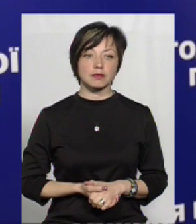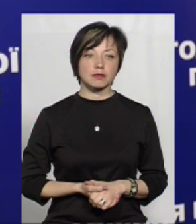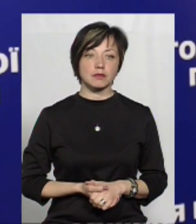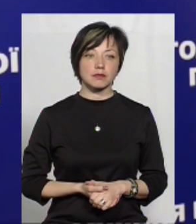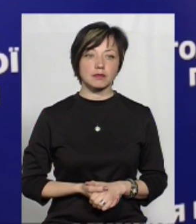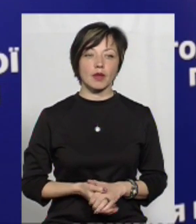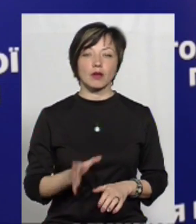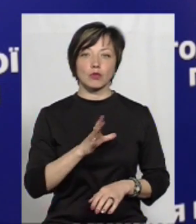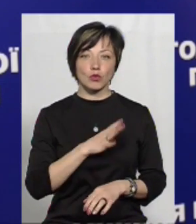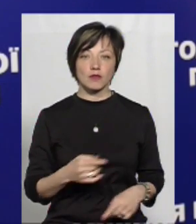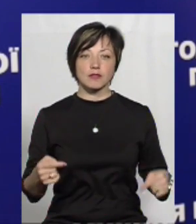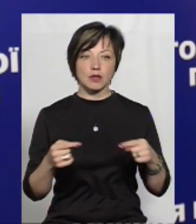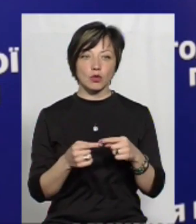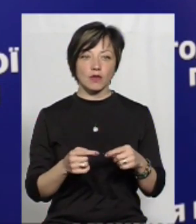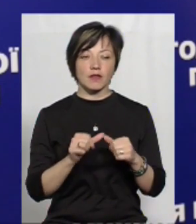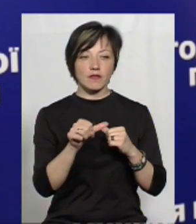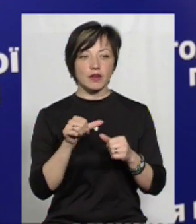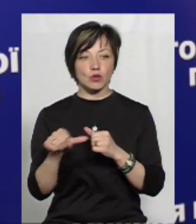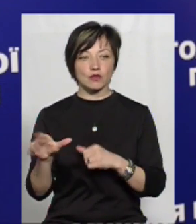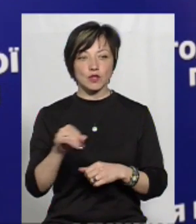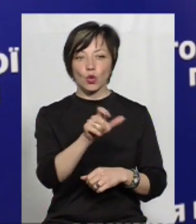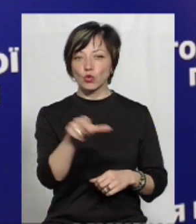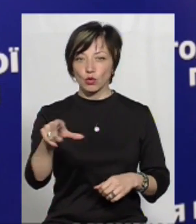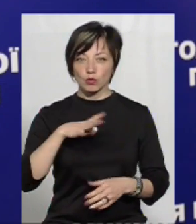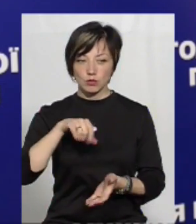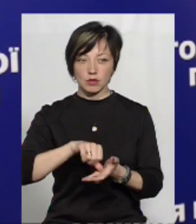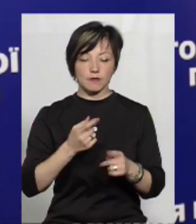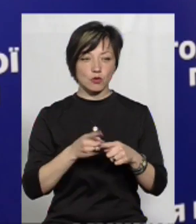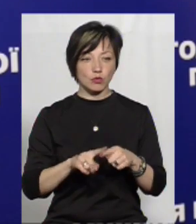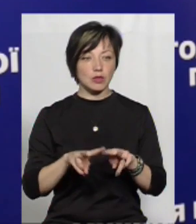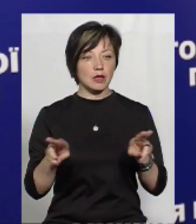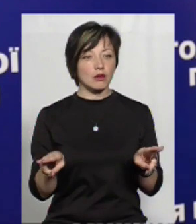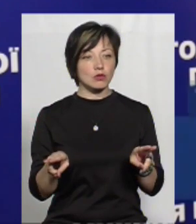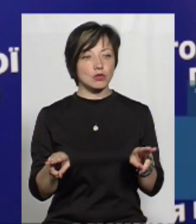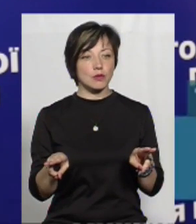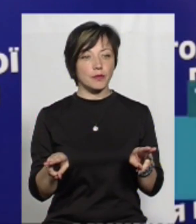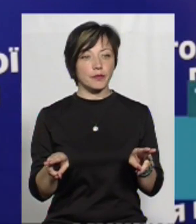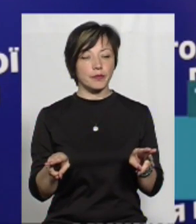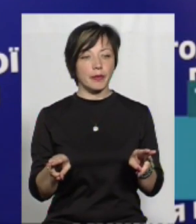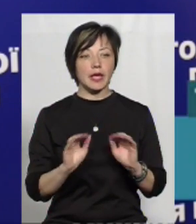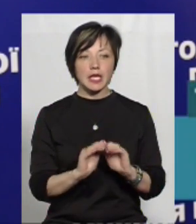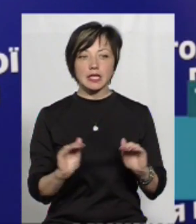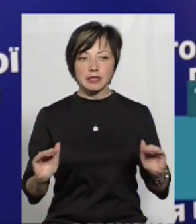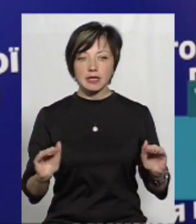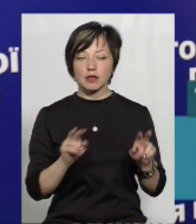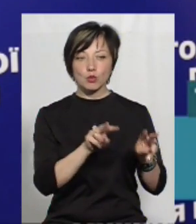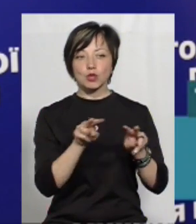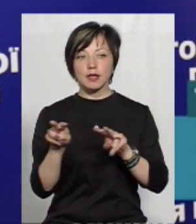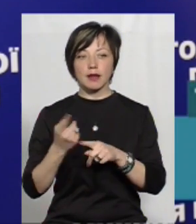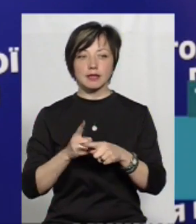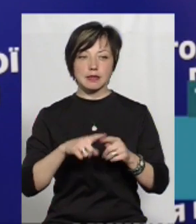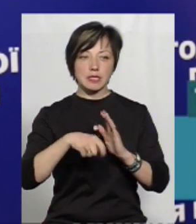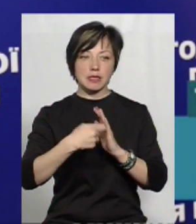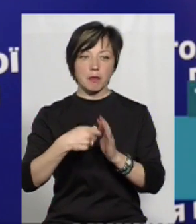Були встановлені виключно всі особи, які брали участь в тому, а також діти, які спостерігали за цим,